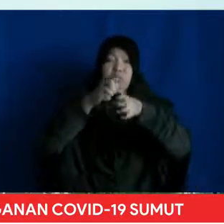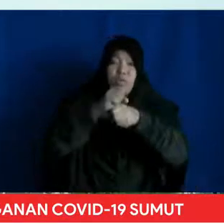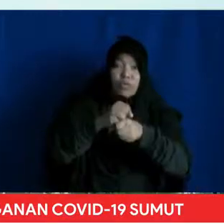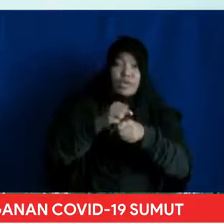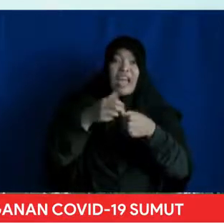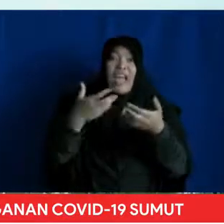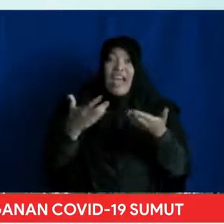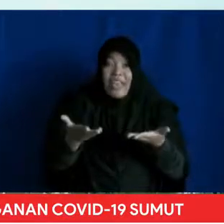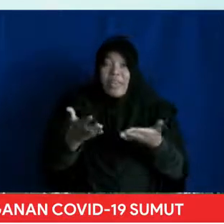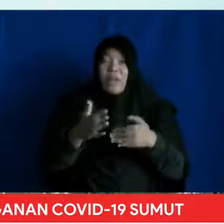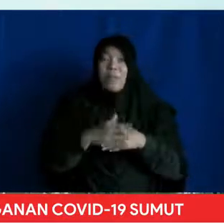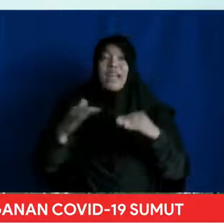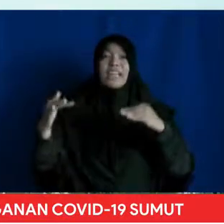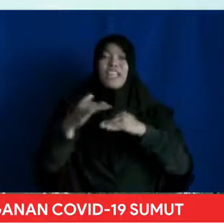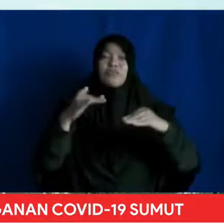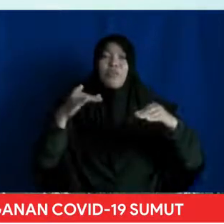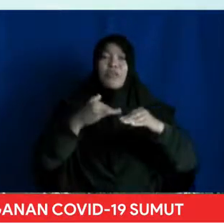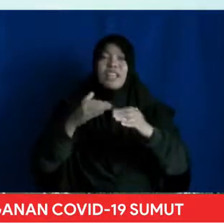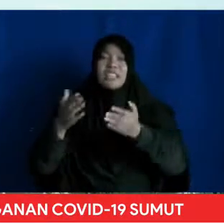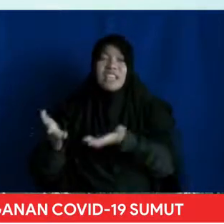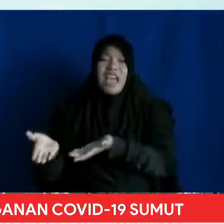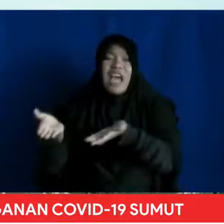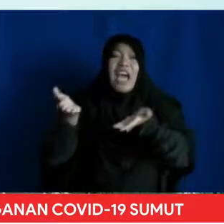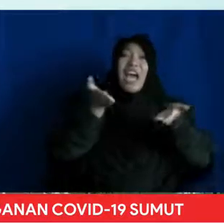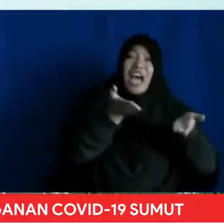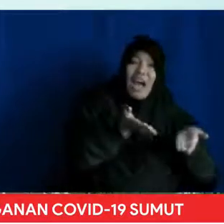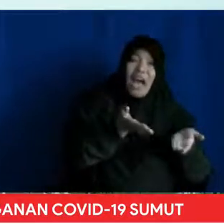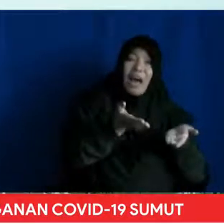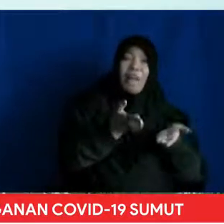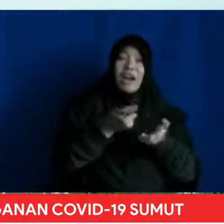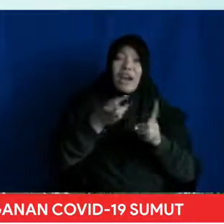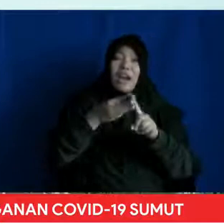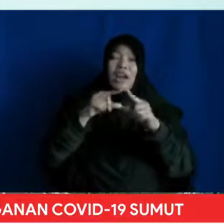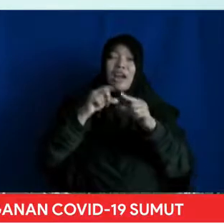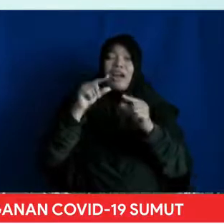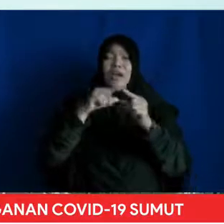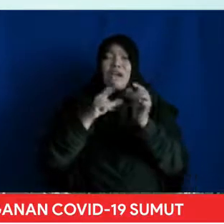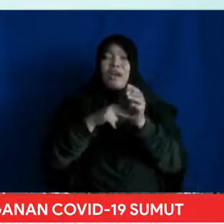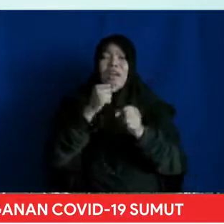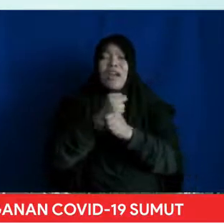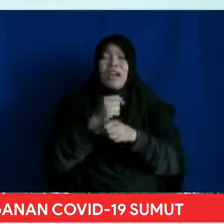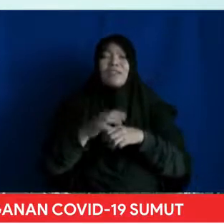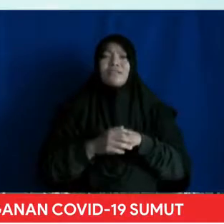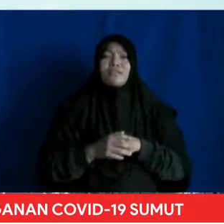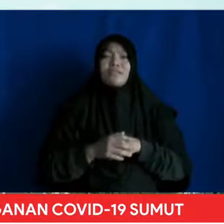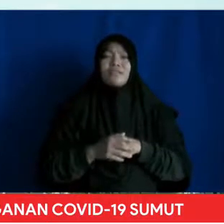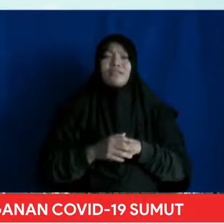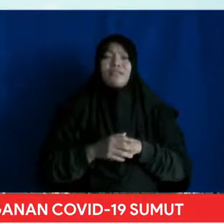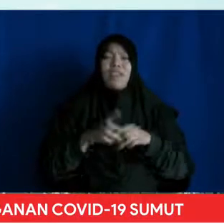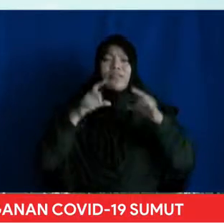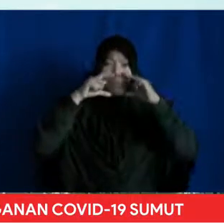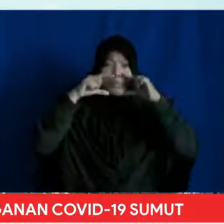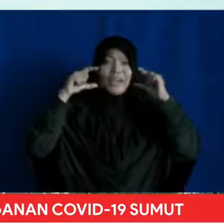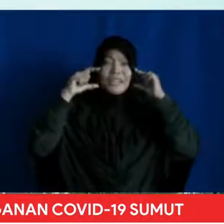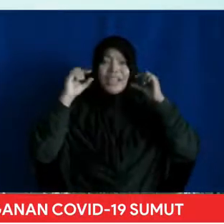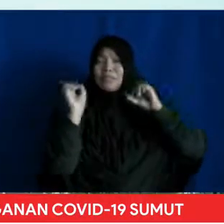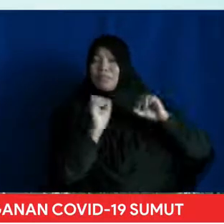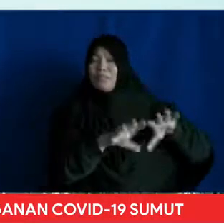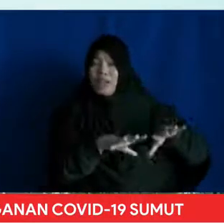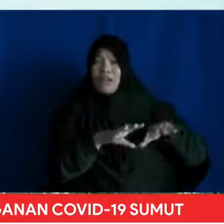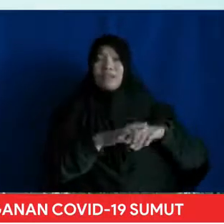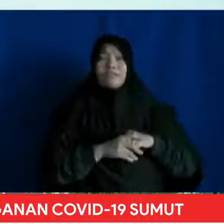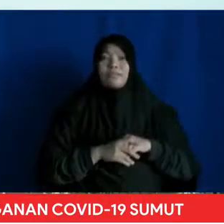pengantaran Kalau memang membutuhkan sesuatu Untuk membeli dan segeralah pulang Lepas masker setibanya di rumah